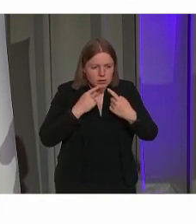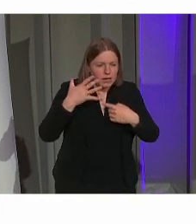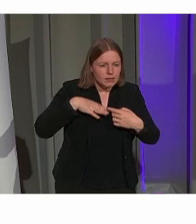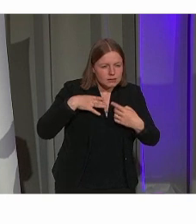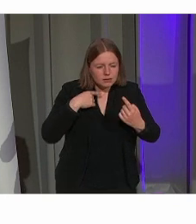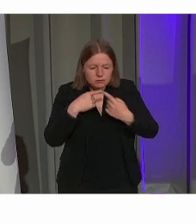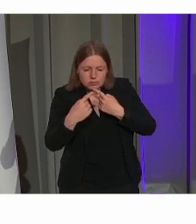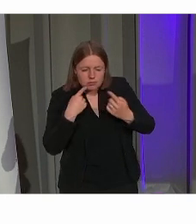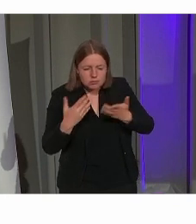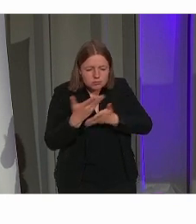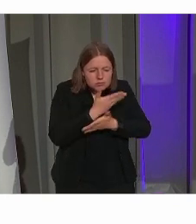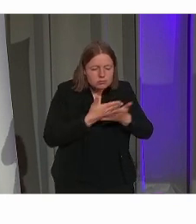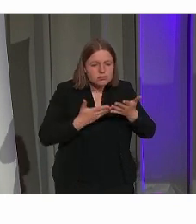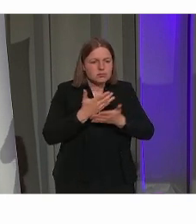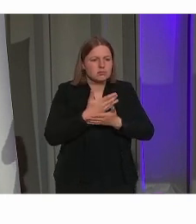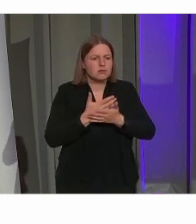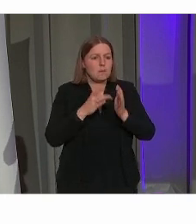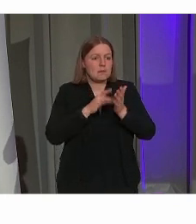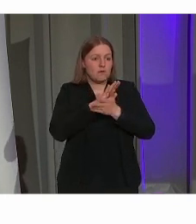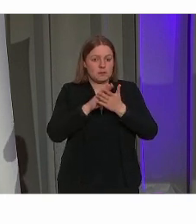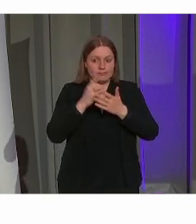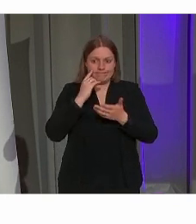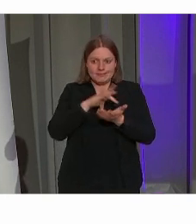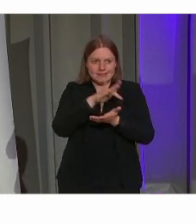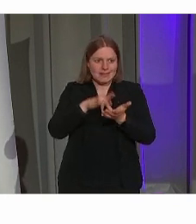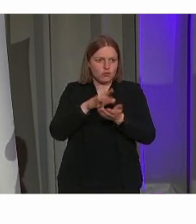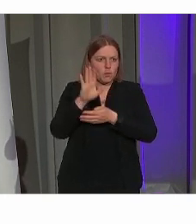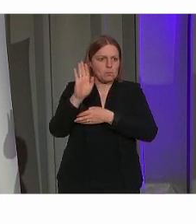Als we kijken naar onze binnenstad,